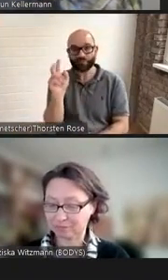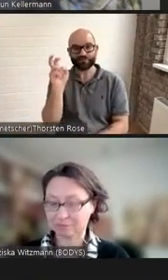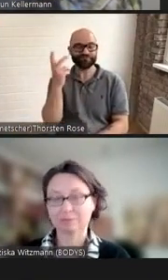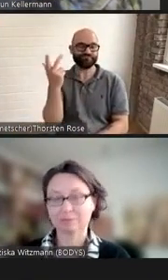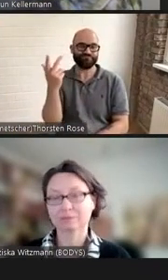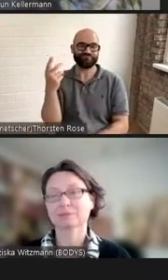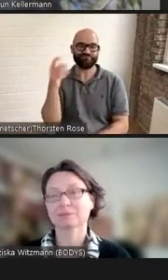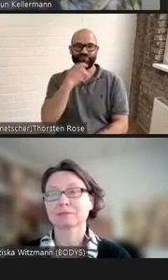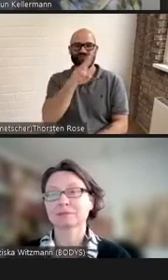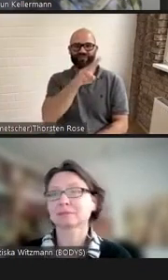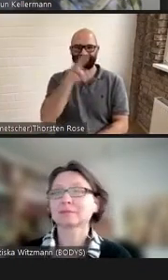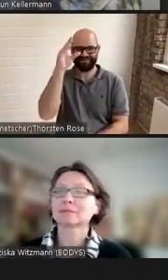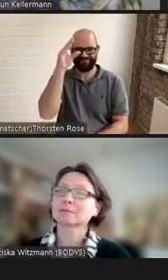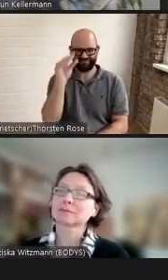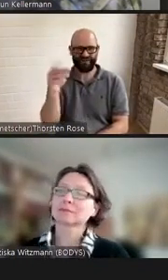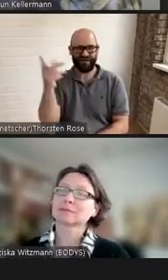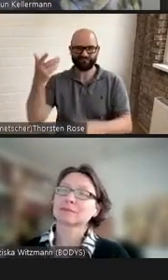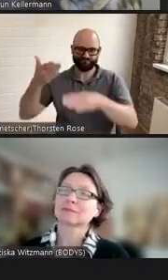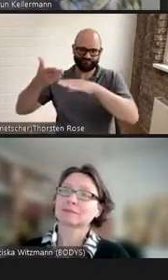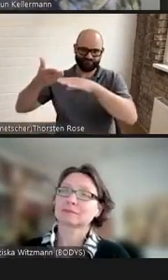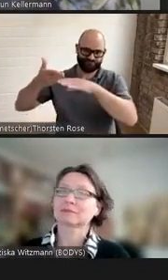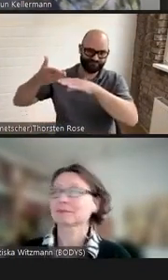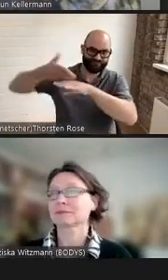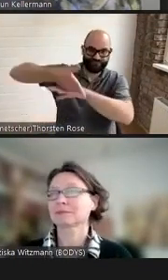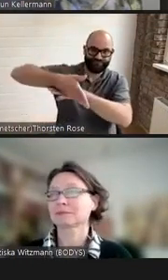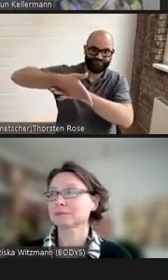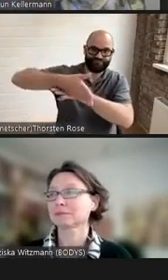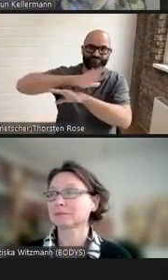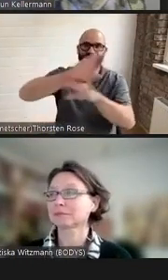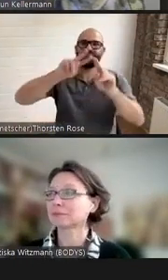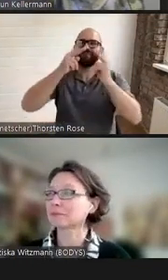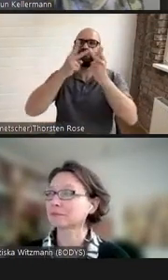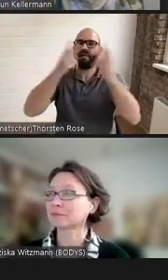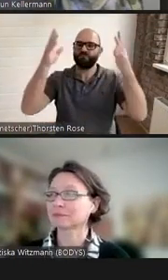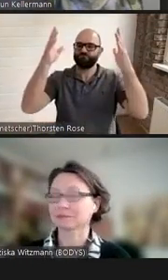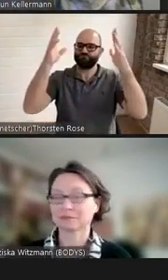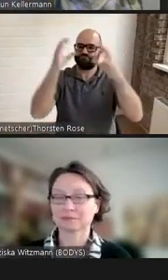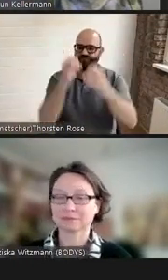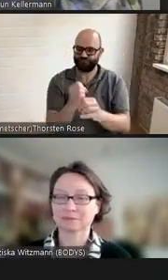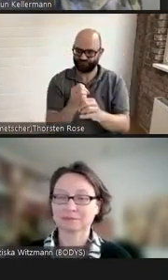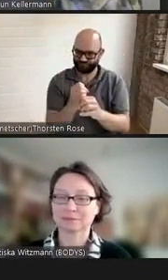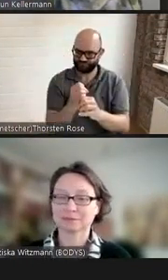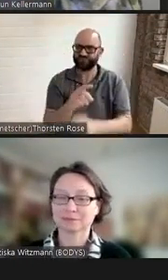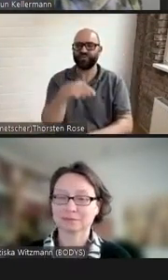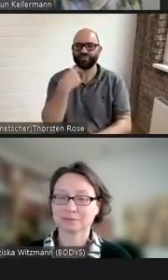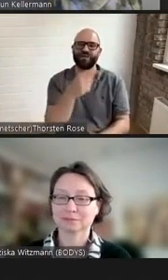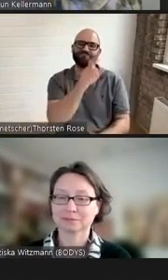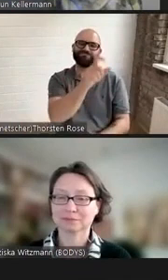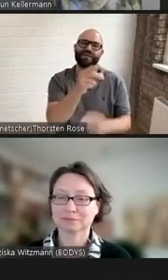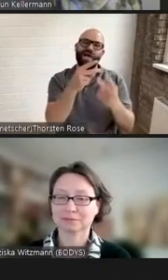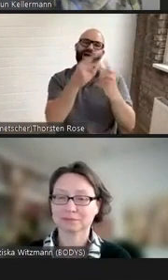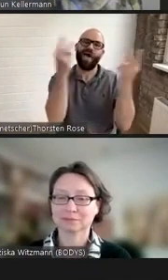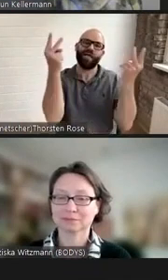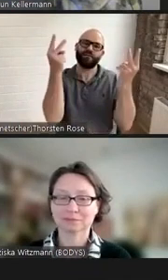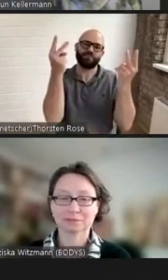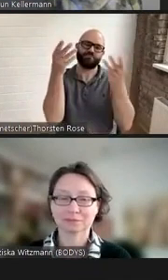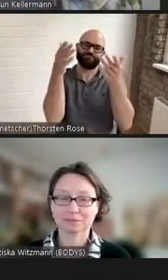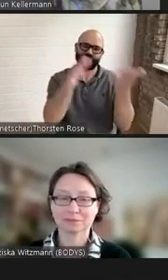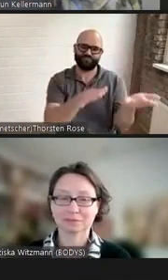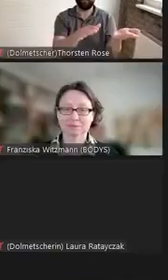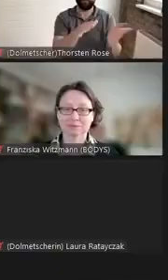und den stillen Helden selbst vernichtet so kann man das auch